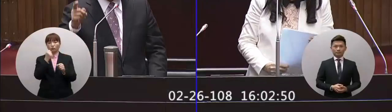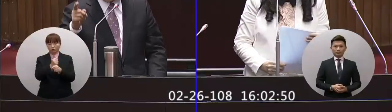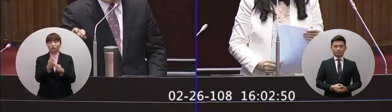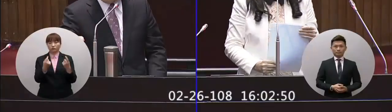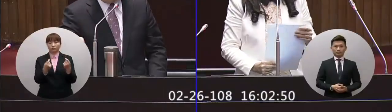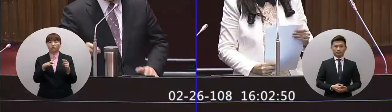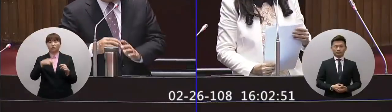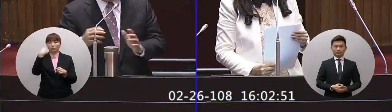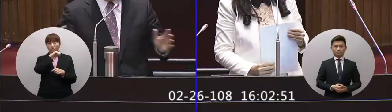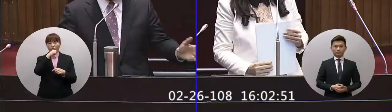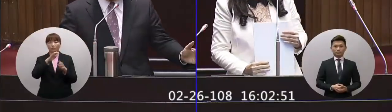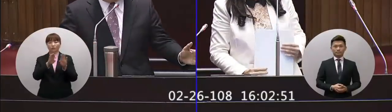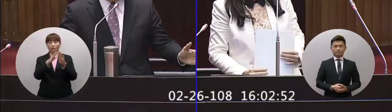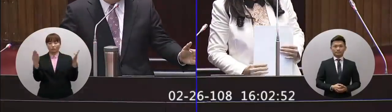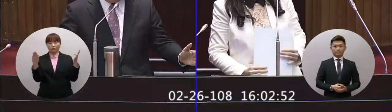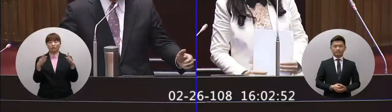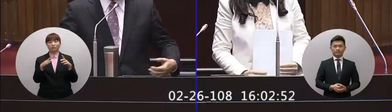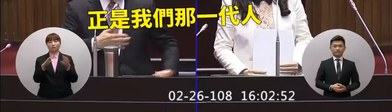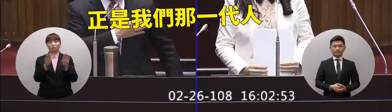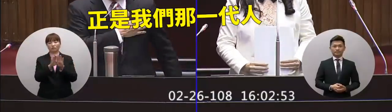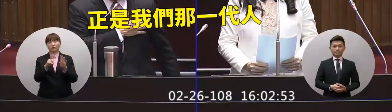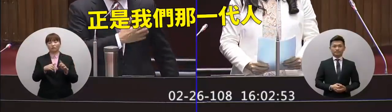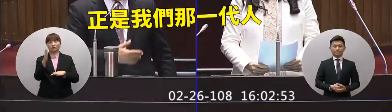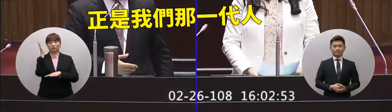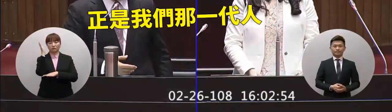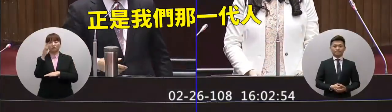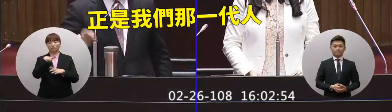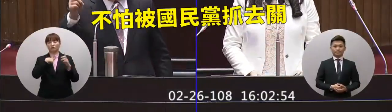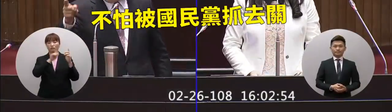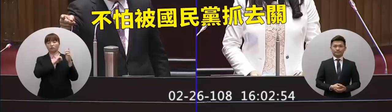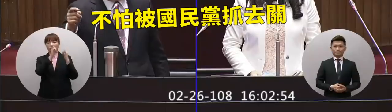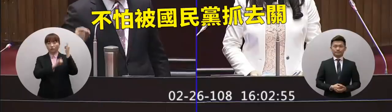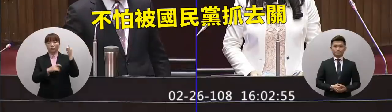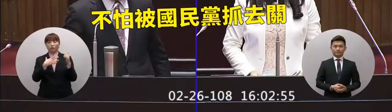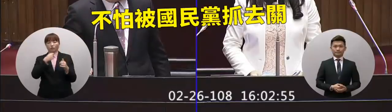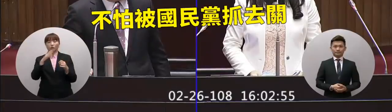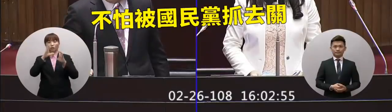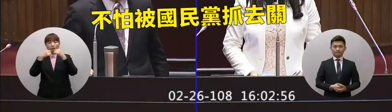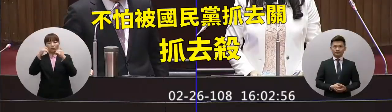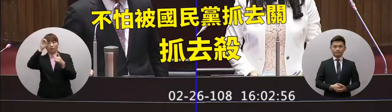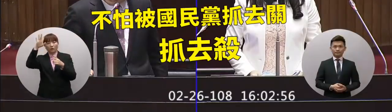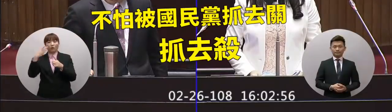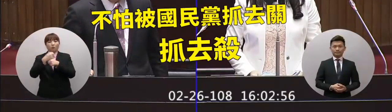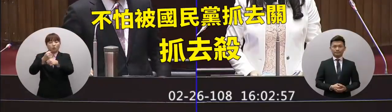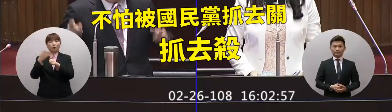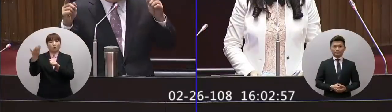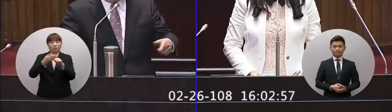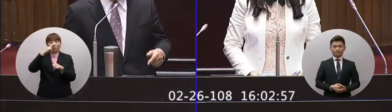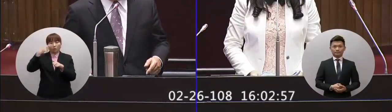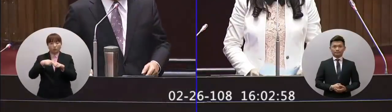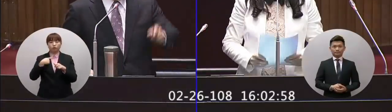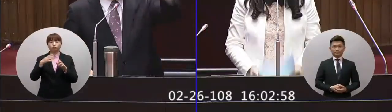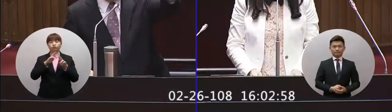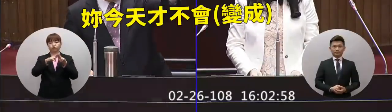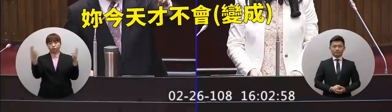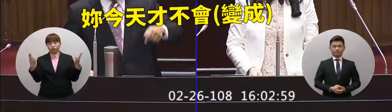做今天台灣打開民主大門正是我們那一代人不怕被國民黨抓去關抓去殺才